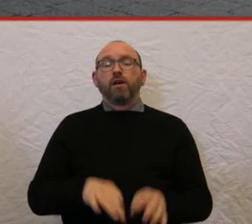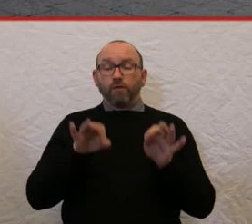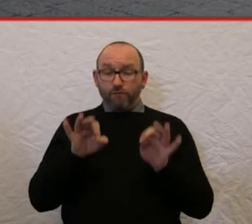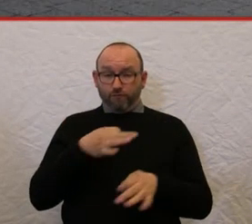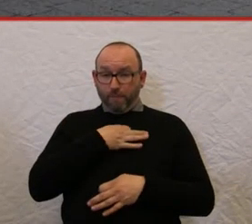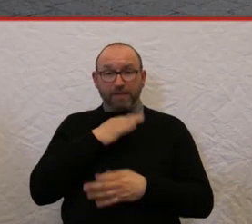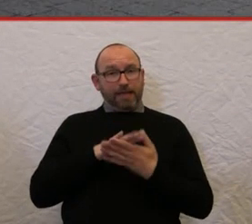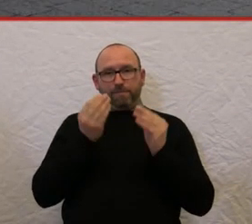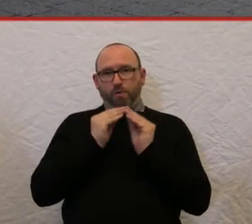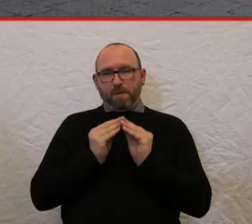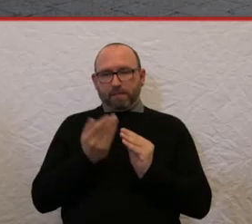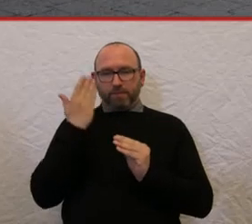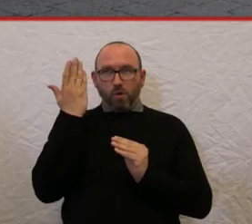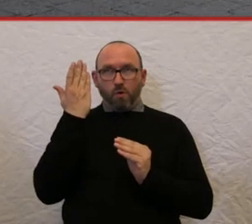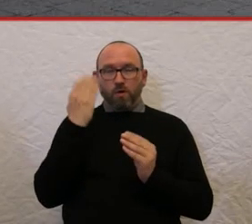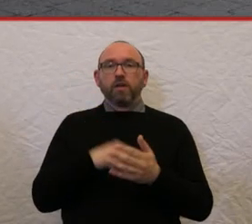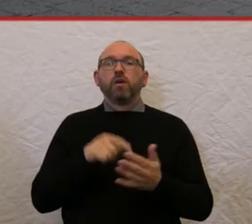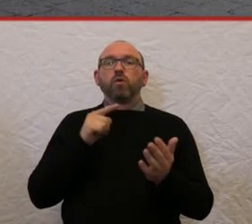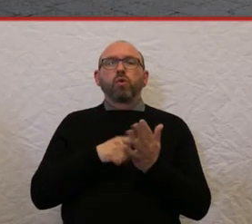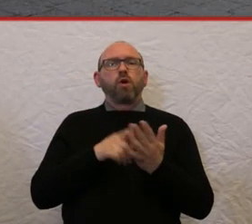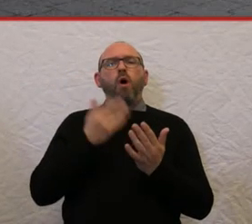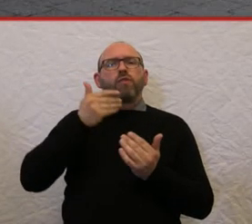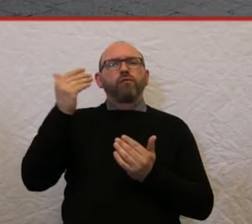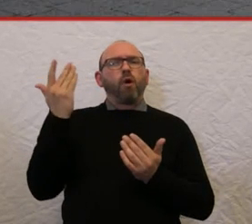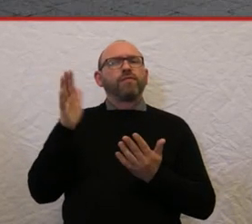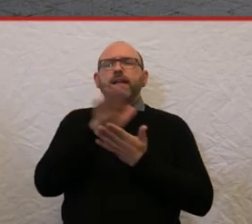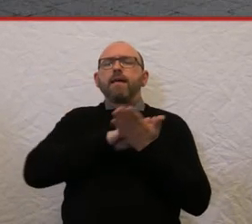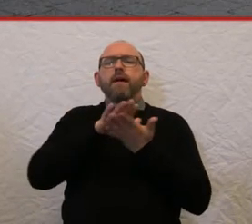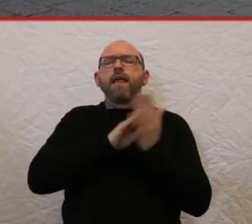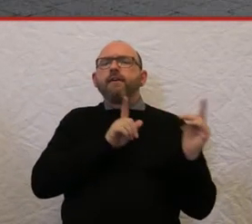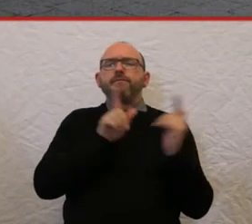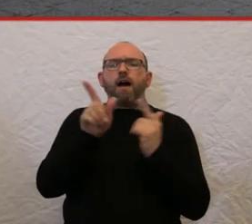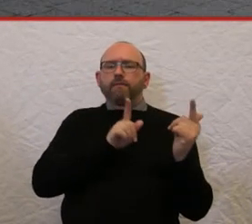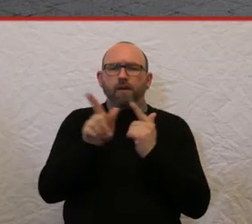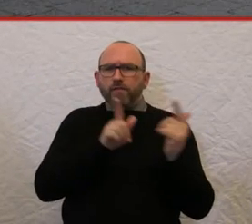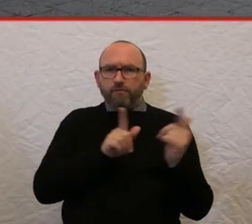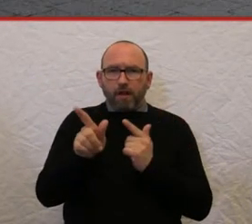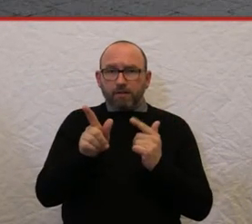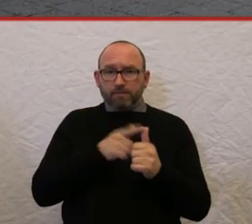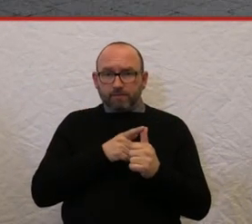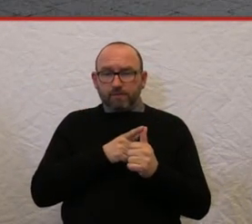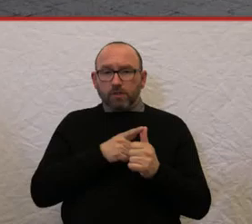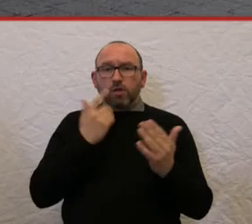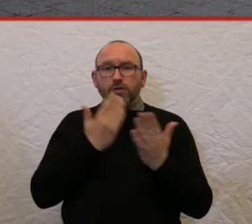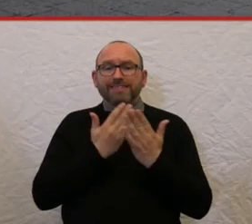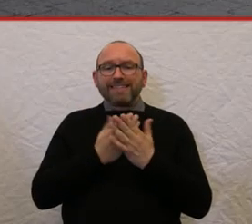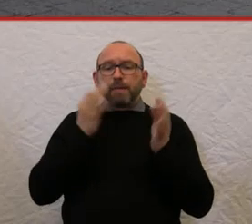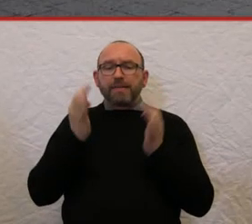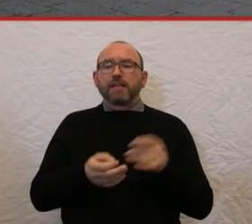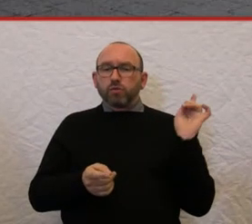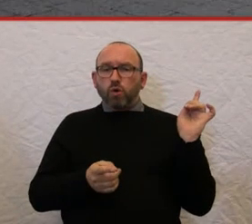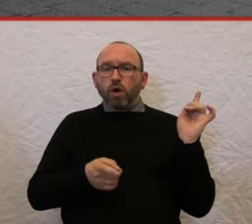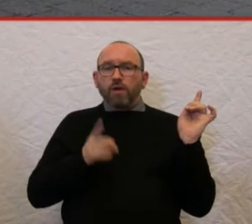Augen, weil es A, unfassbar viele Leerfahrten gibt, und weil es B, nur deswegen passiert, weil der öffentliche